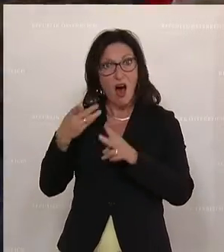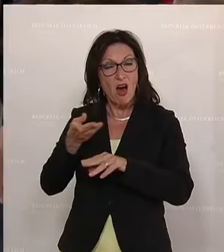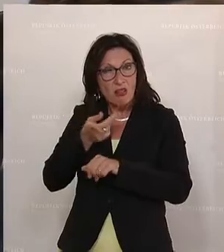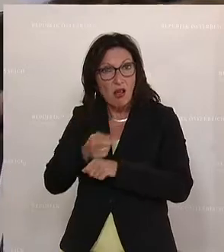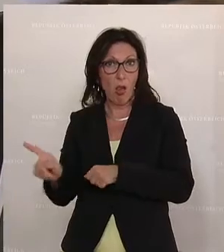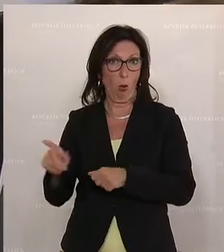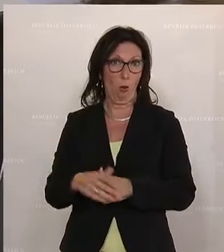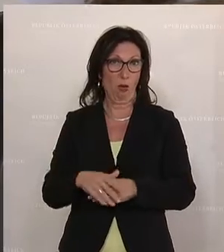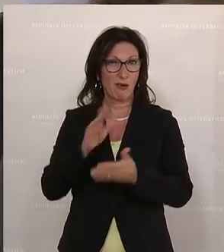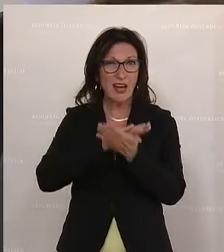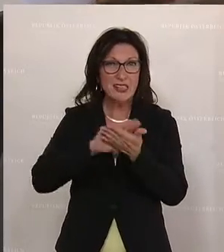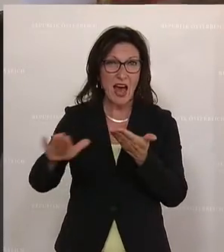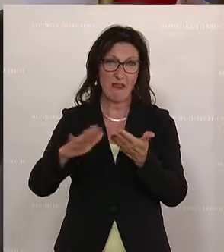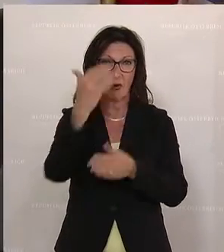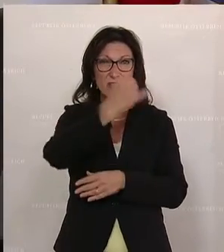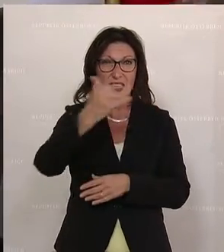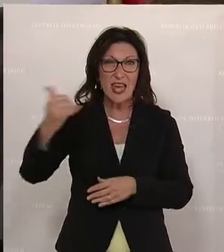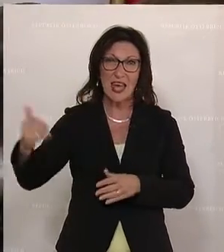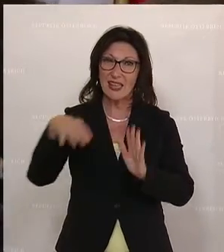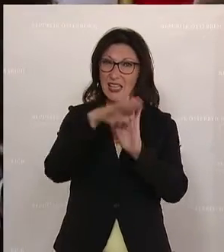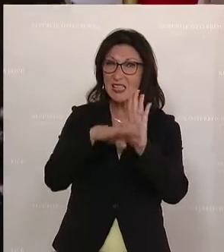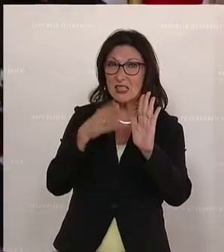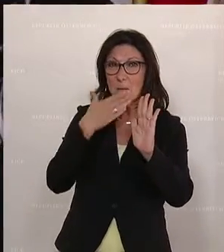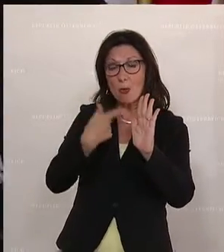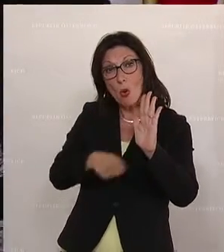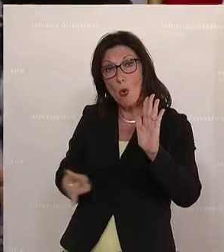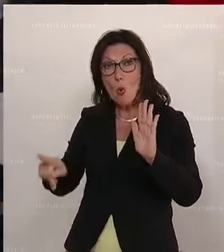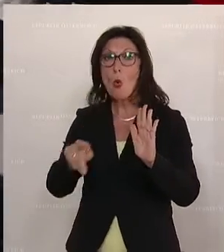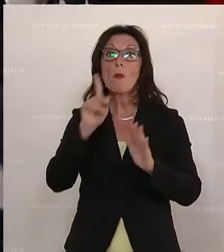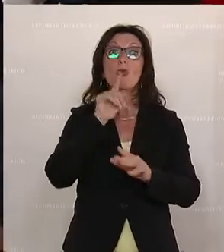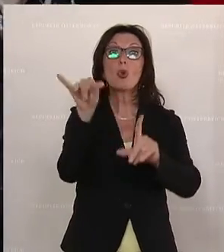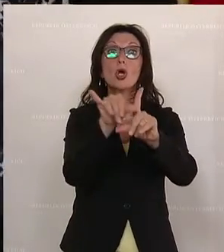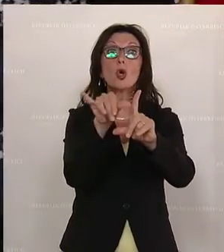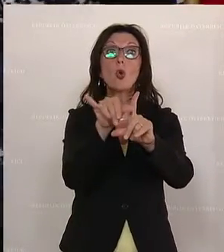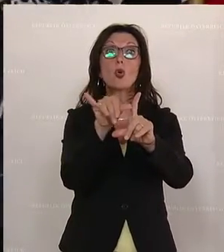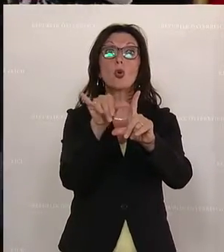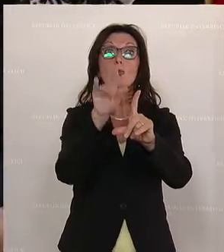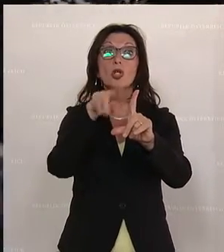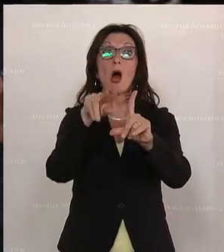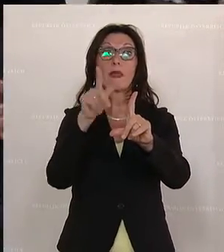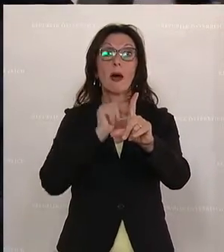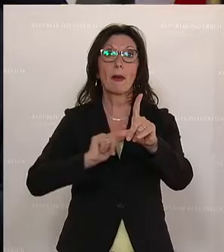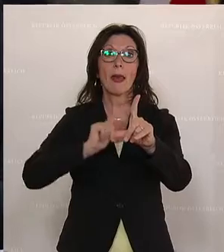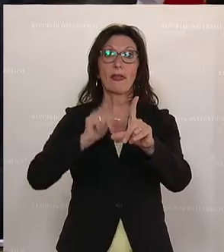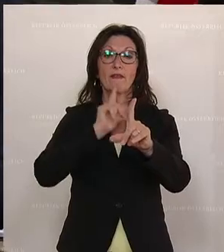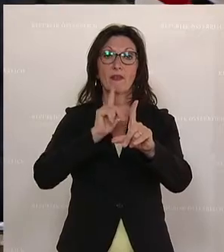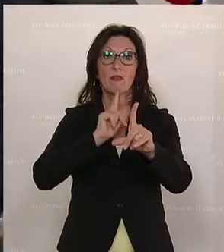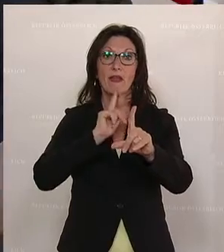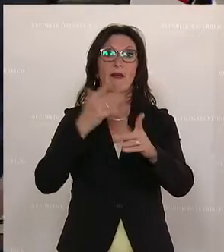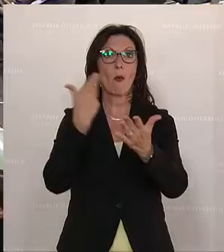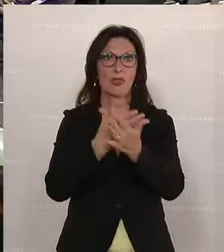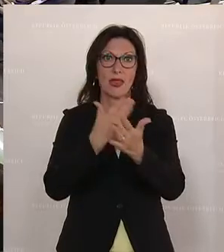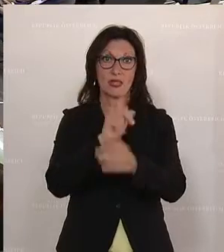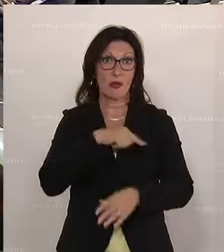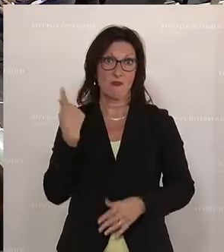Es ist ganz einfach für jeden, der dieses Gesetz umgehen will. Er muss nur YouTube schauen. Das ist leider zu wenig und deswegen können wir dem heute nicht zustimmen.